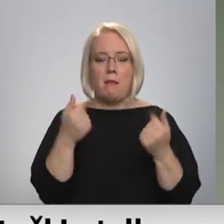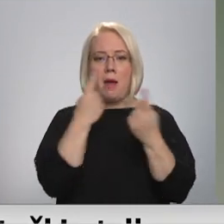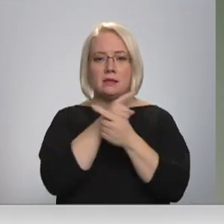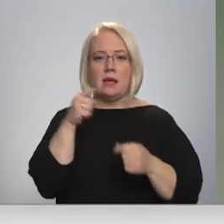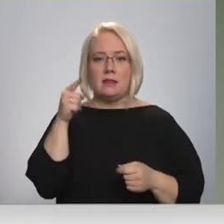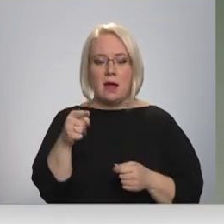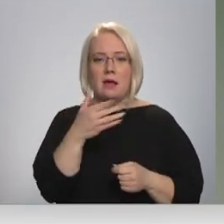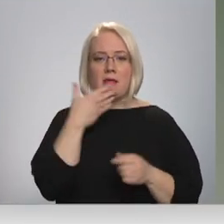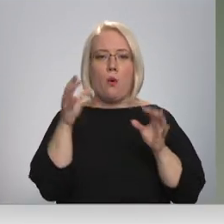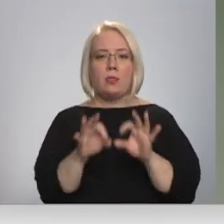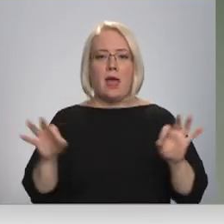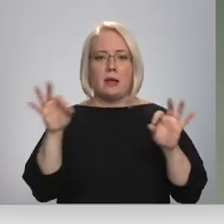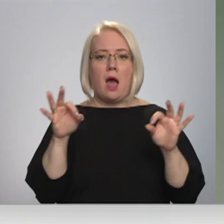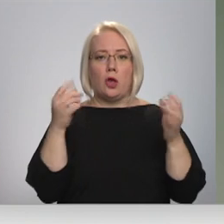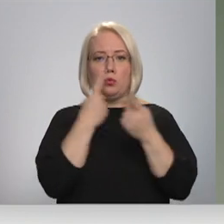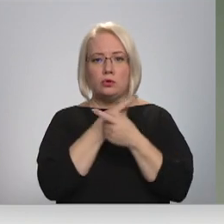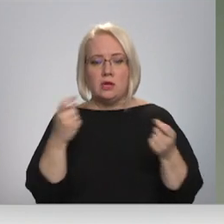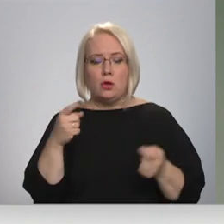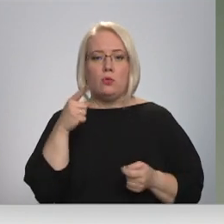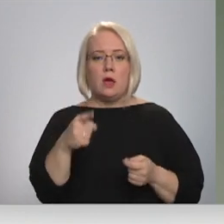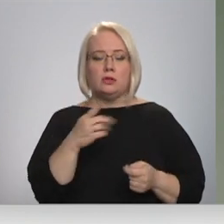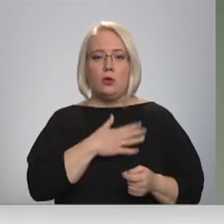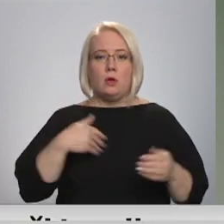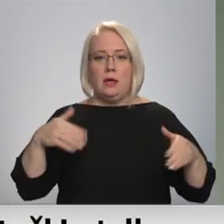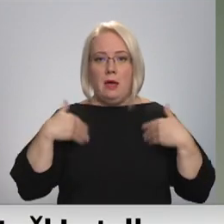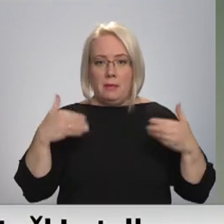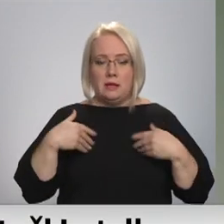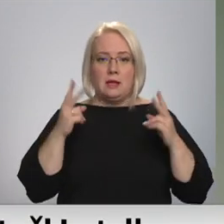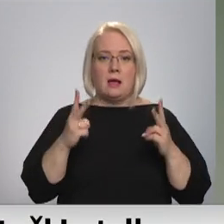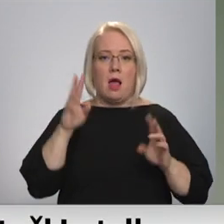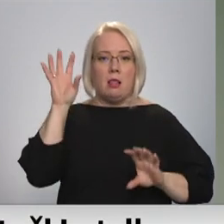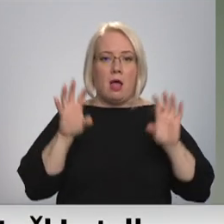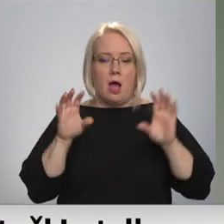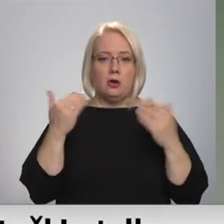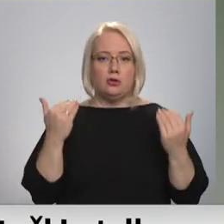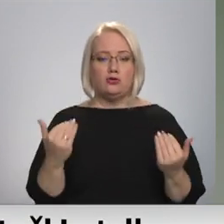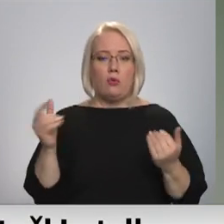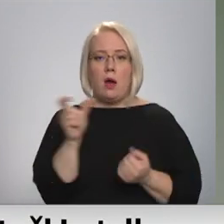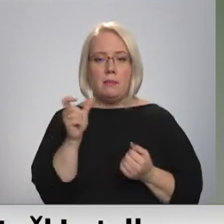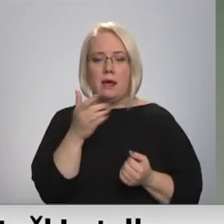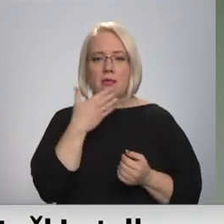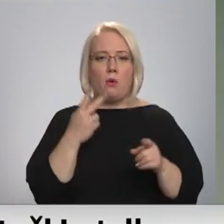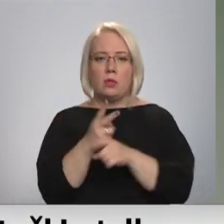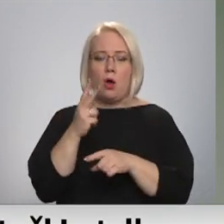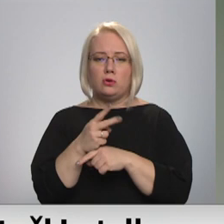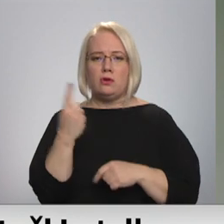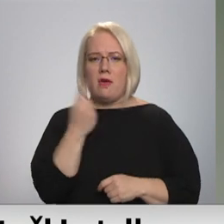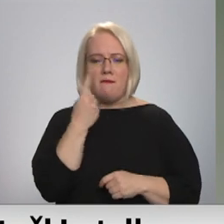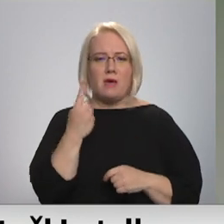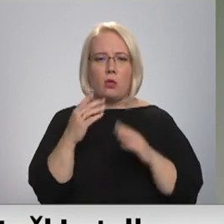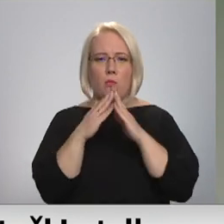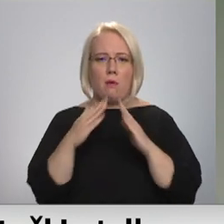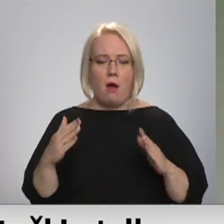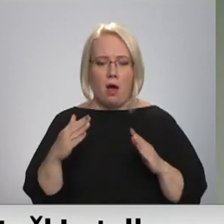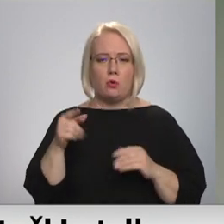Tā mums ļoti iepriecina. Tas nozīmē to, ka lāči šobrīd nav traucējuši nevienu mājas saimniecību, konkrēti šie